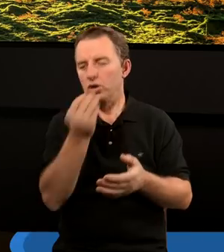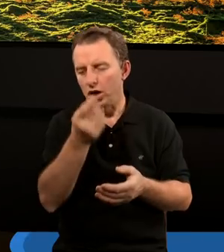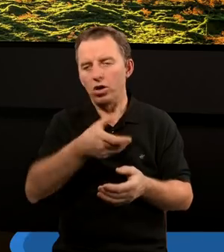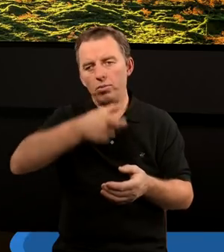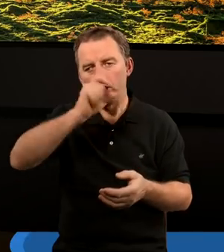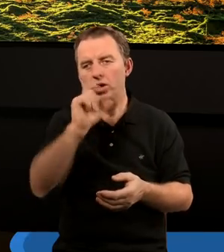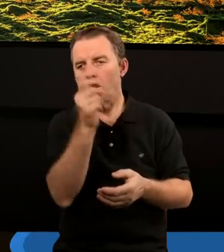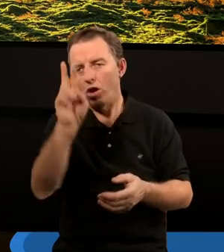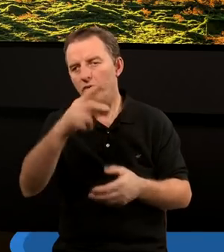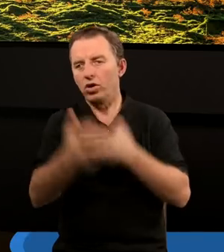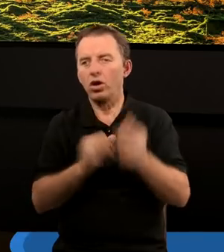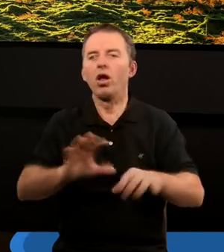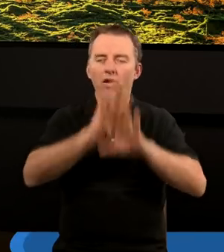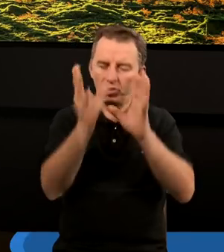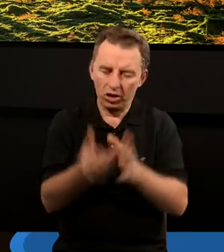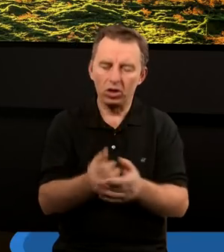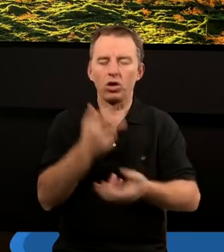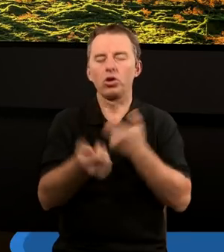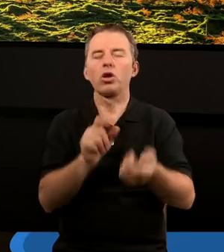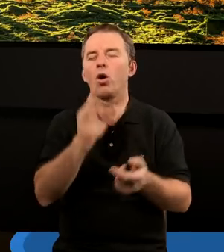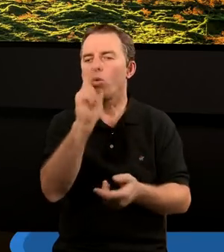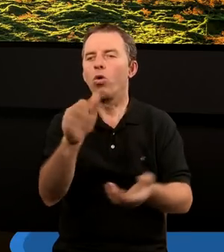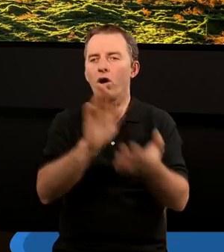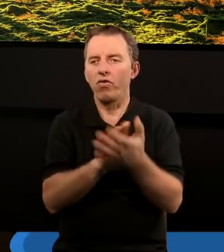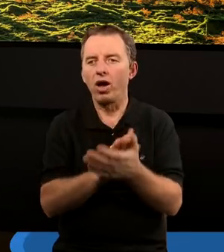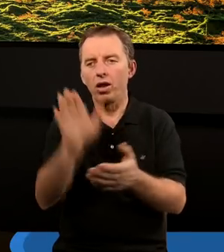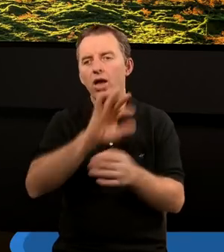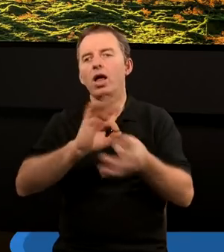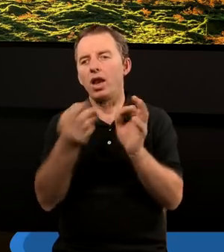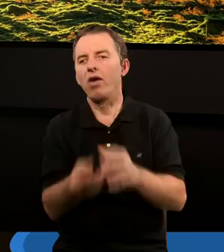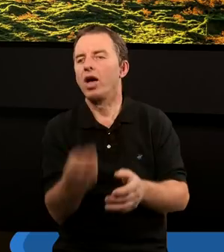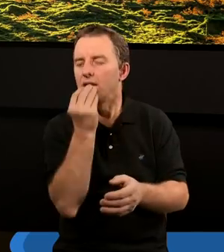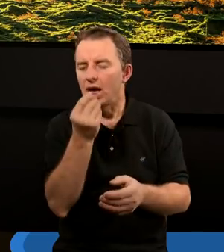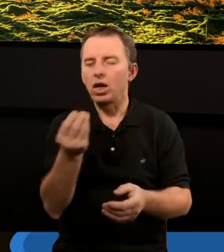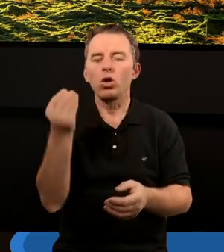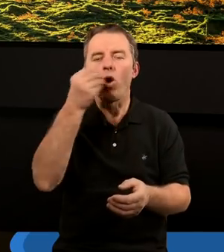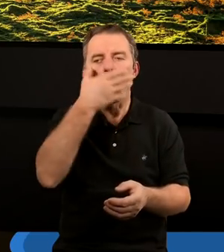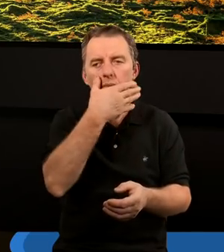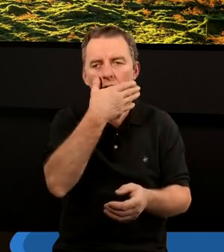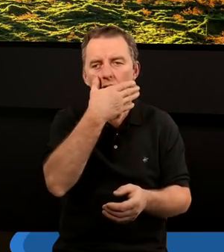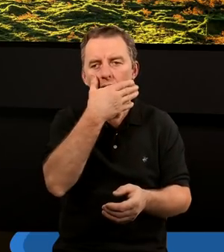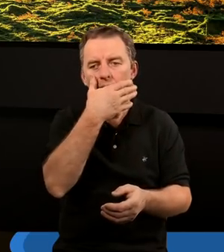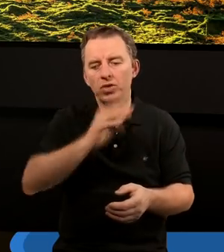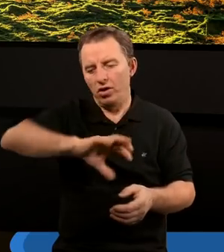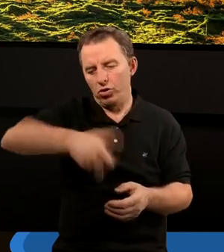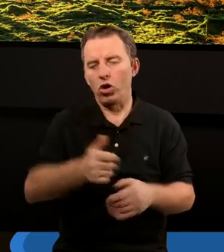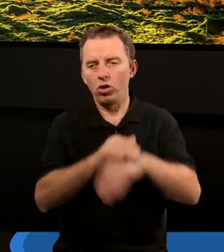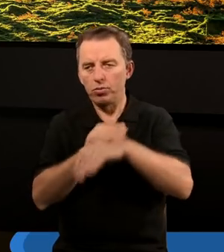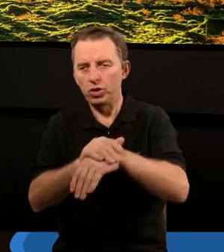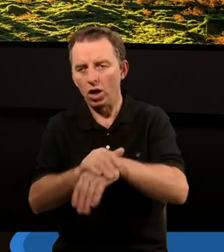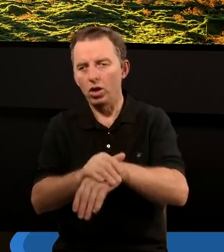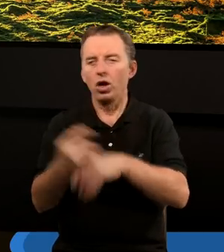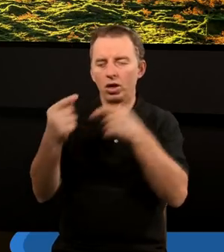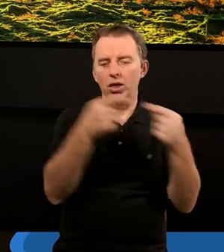jecie, czy pijecie, czy cokolwiek, czy nicie wszystko, czyńcie ku chwale Boga. Więc nawet jedząc obiad w gronie przyjaciół,